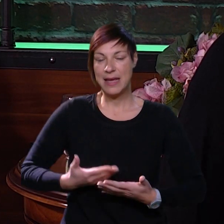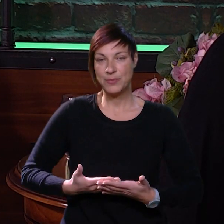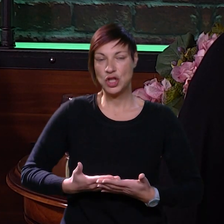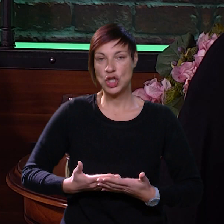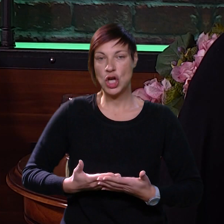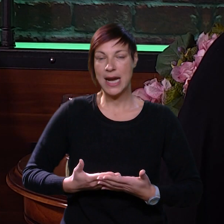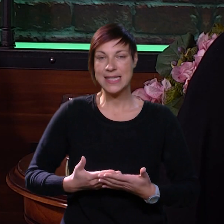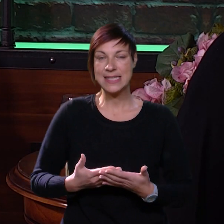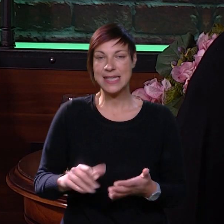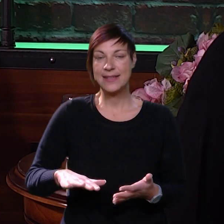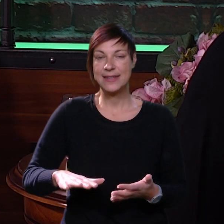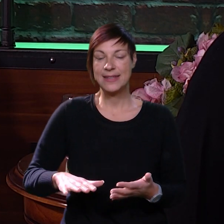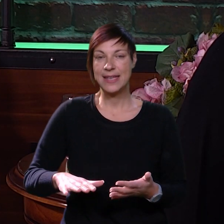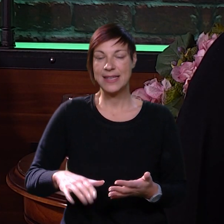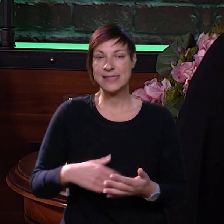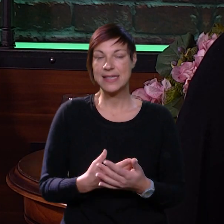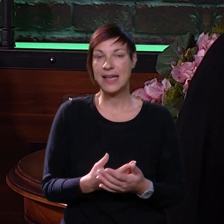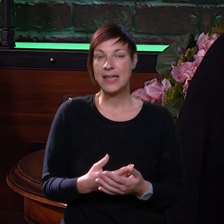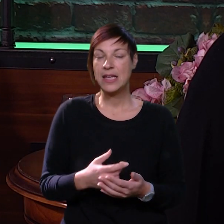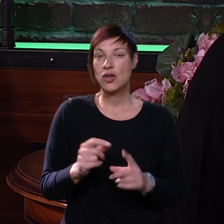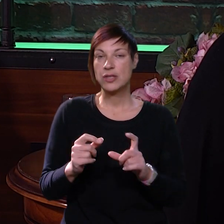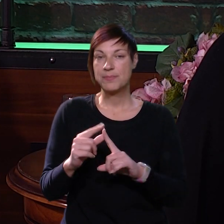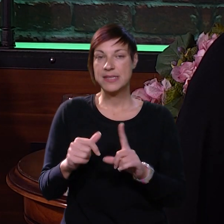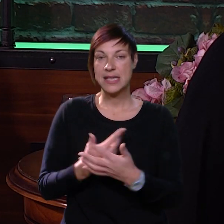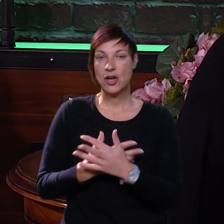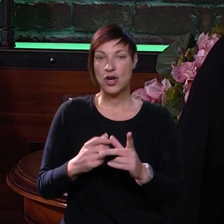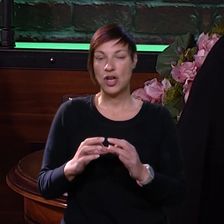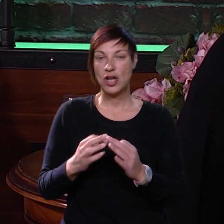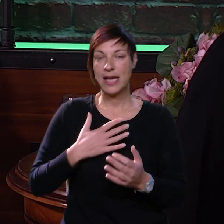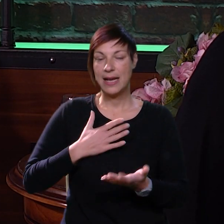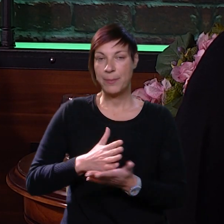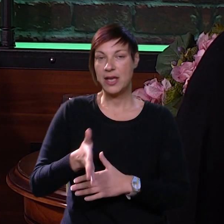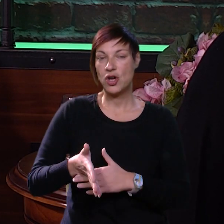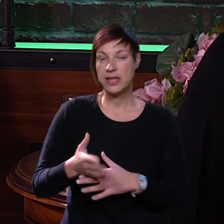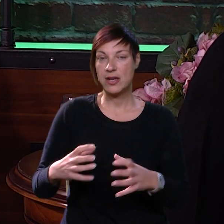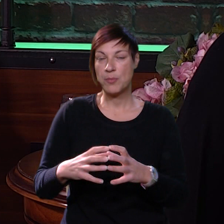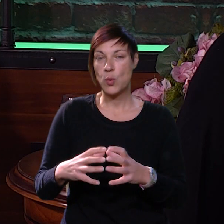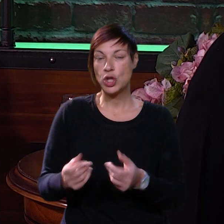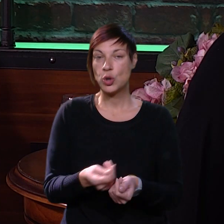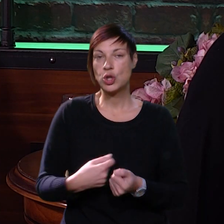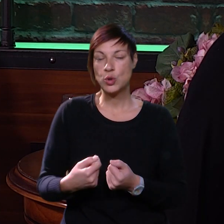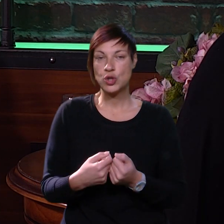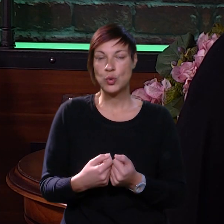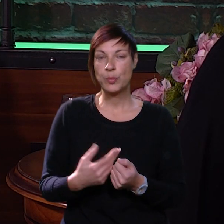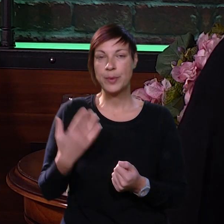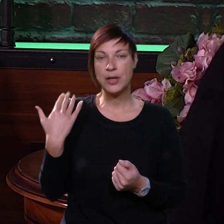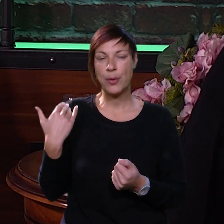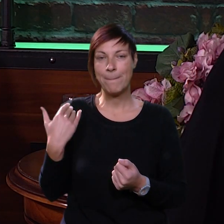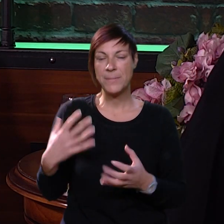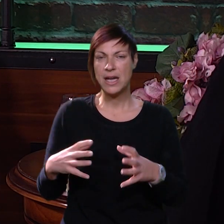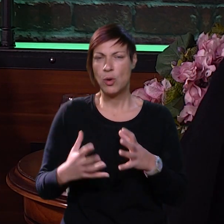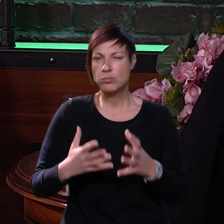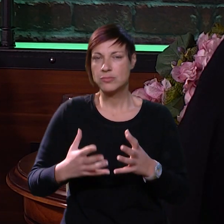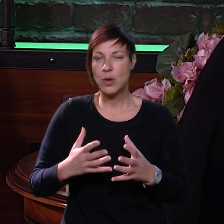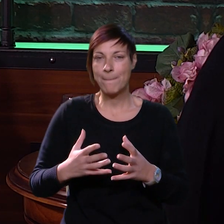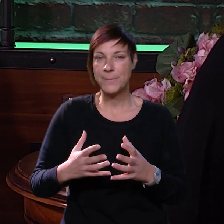danas dolaze, dakle, individualno kod psihologa ili mi odlazimo u odgojnu skupinu, bilo